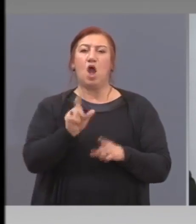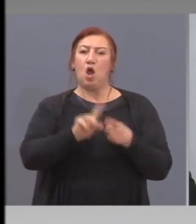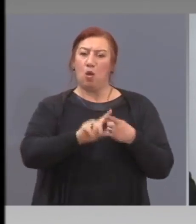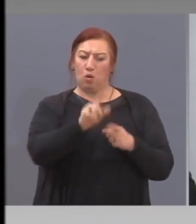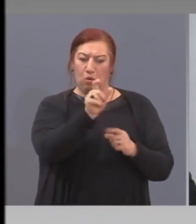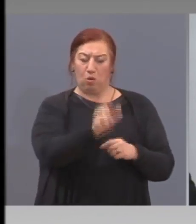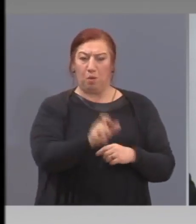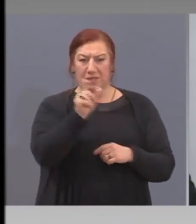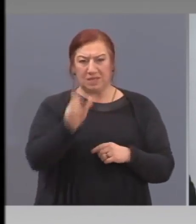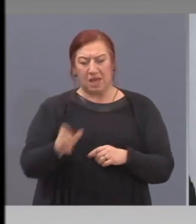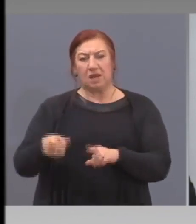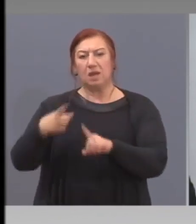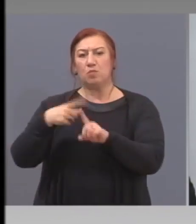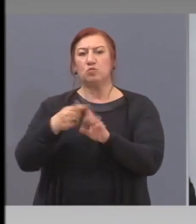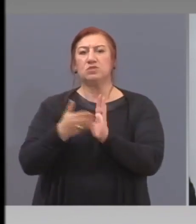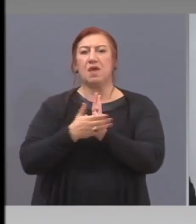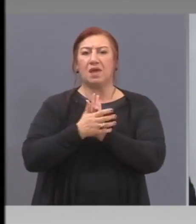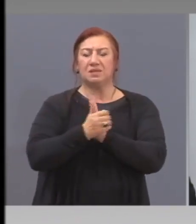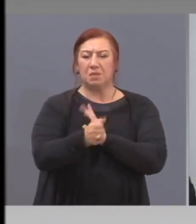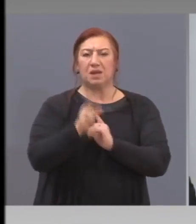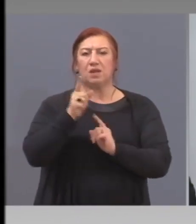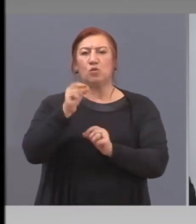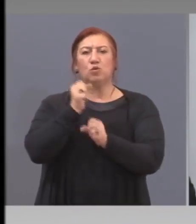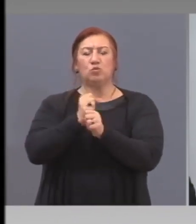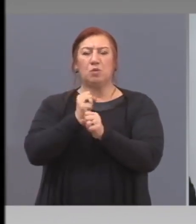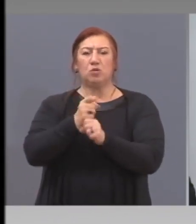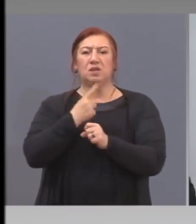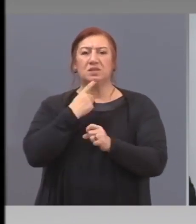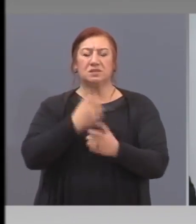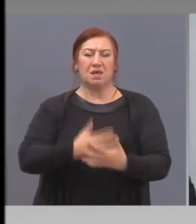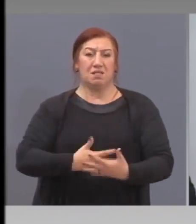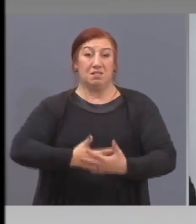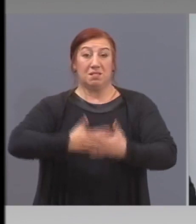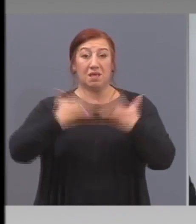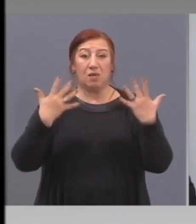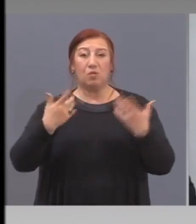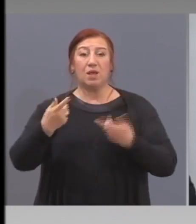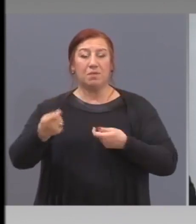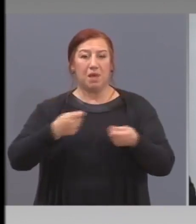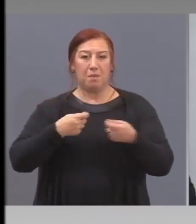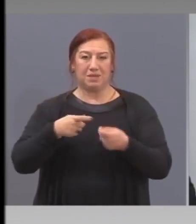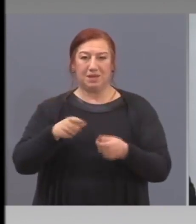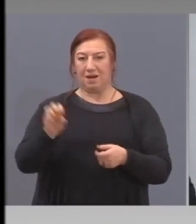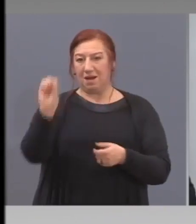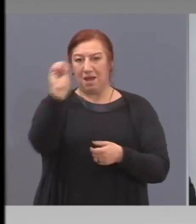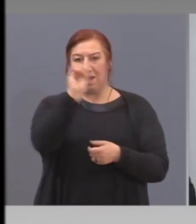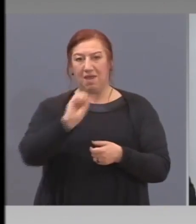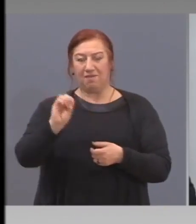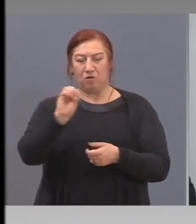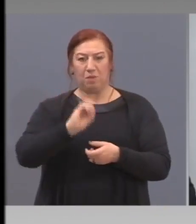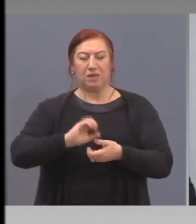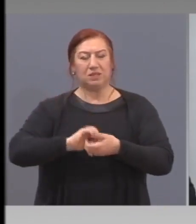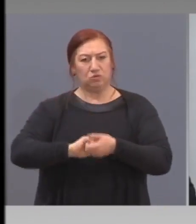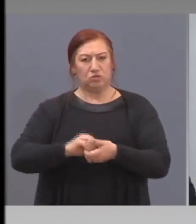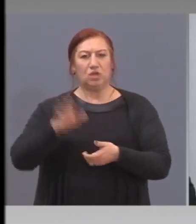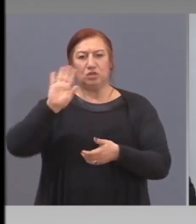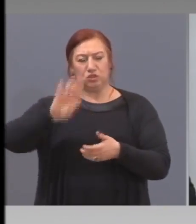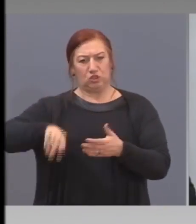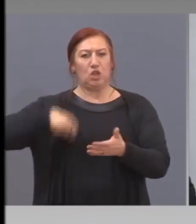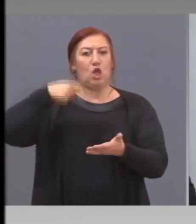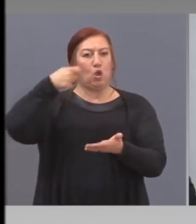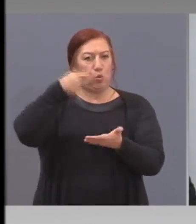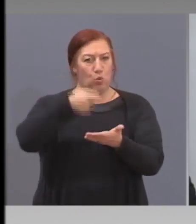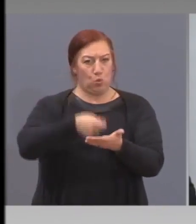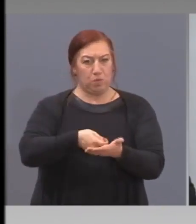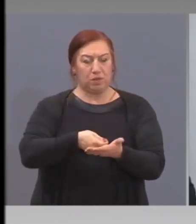експертите, които работят за най-големия пазар Европейския съюз, ще купят и